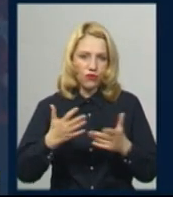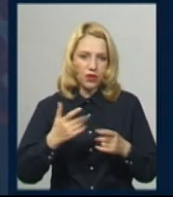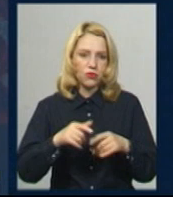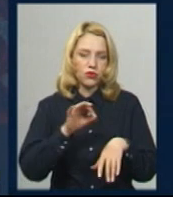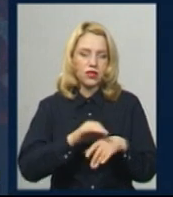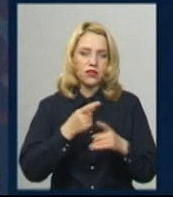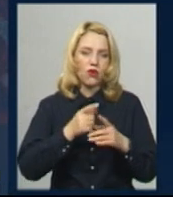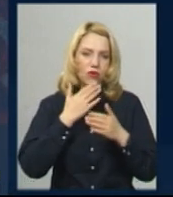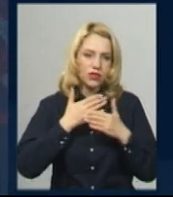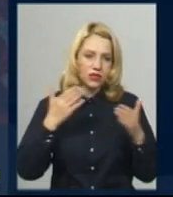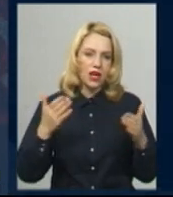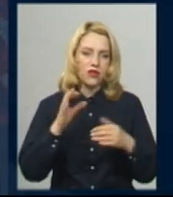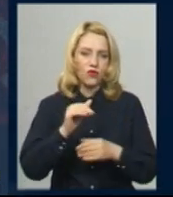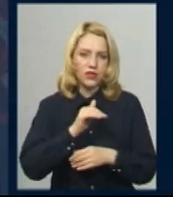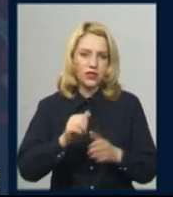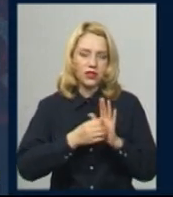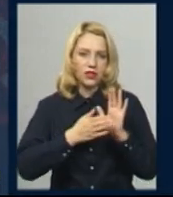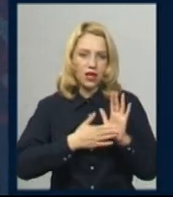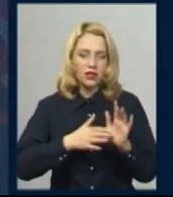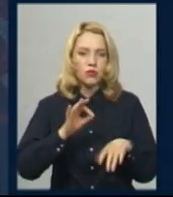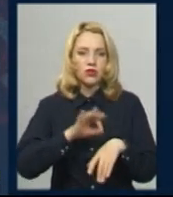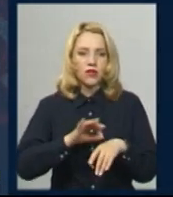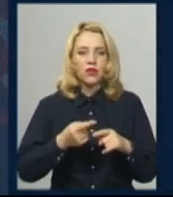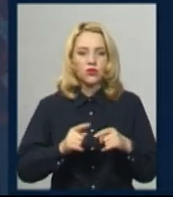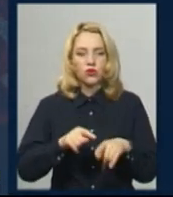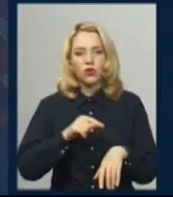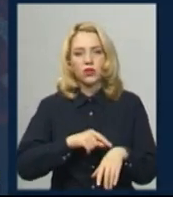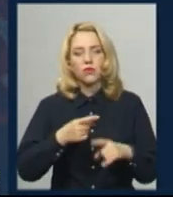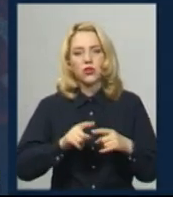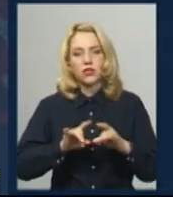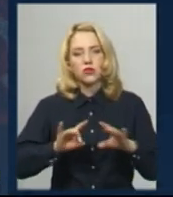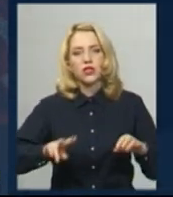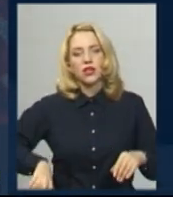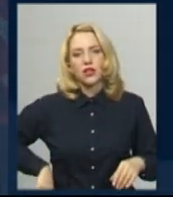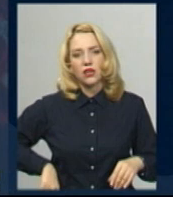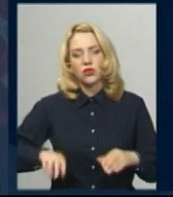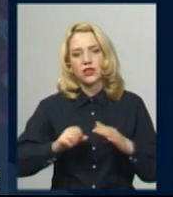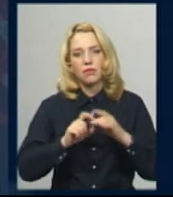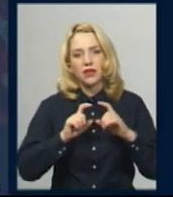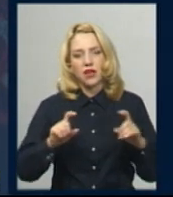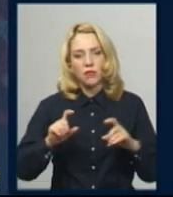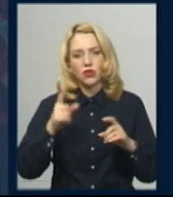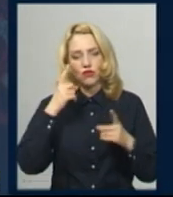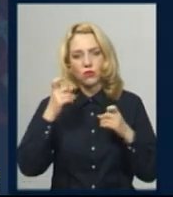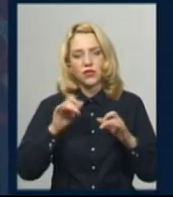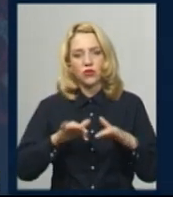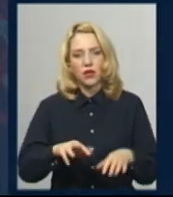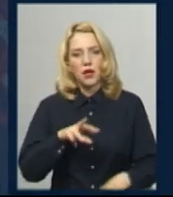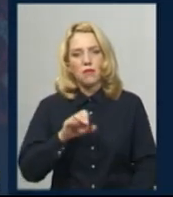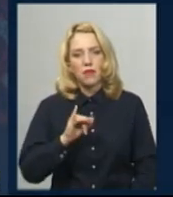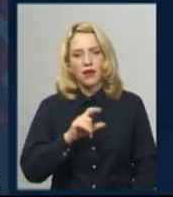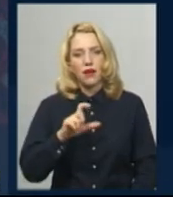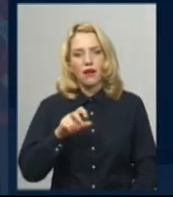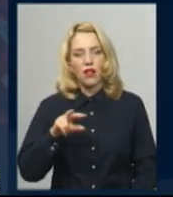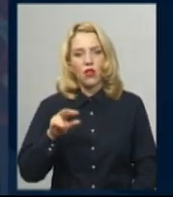рівень захворюваності на цю годину. Про це Суспільному розповіла директорка Департаменту інформаційної діяльності Інна Михайлова з